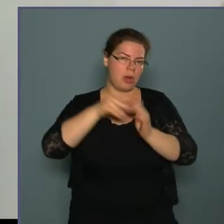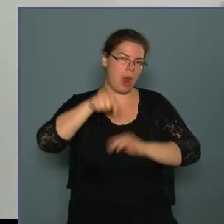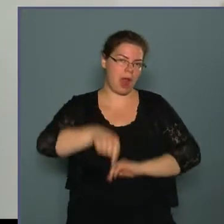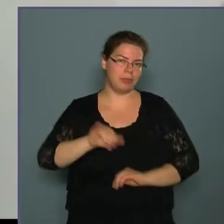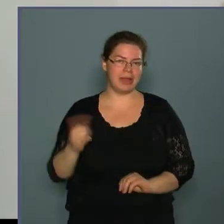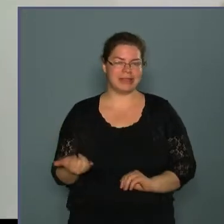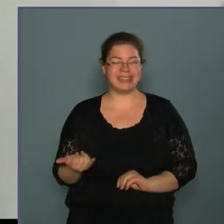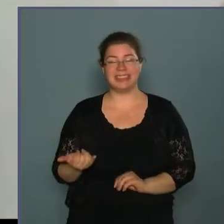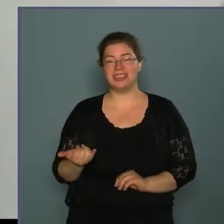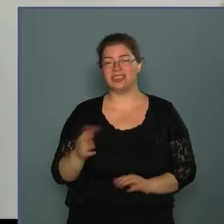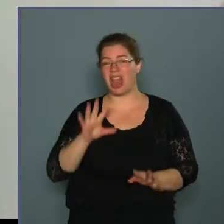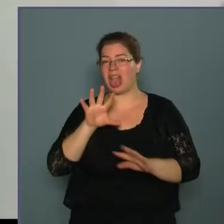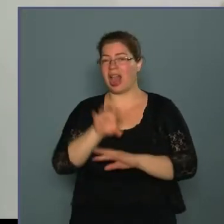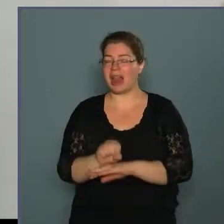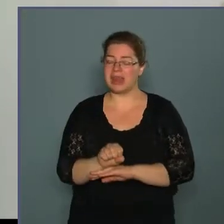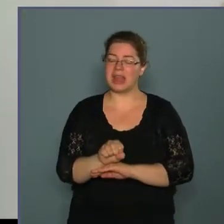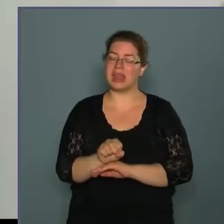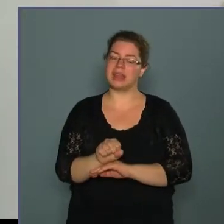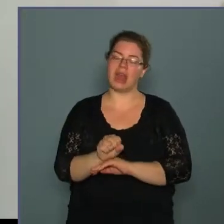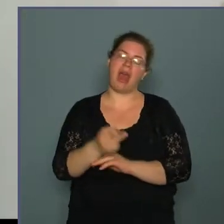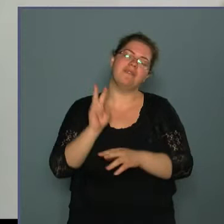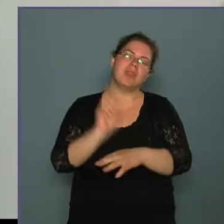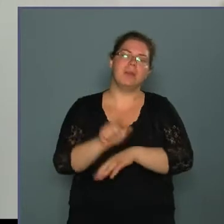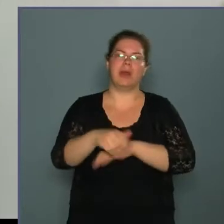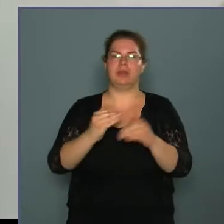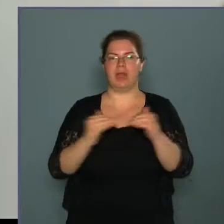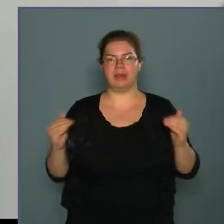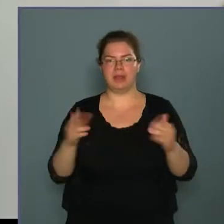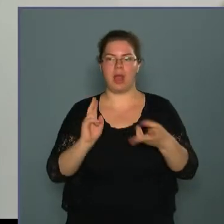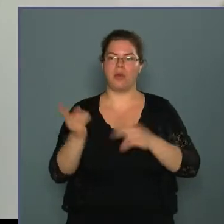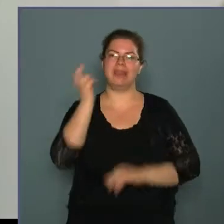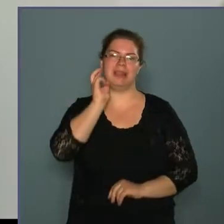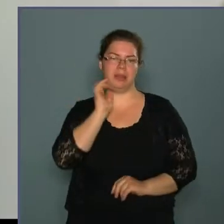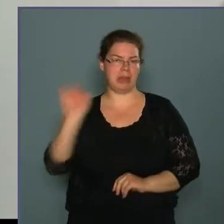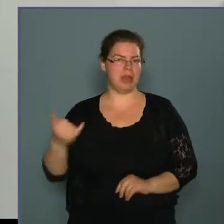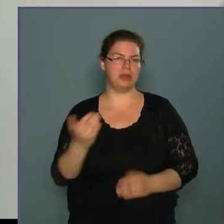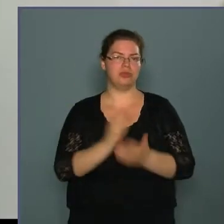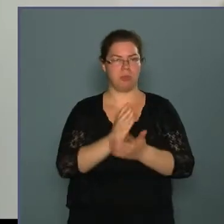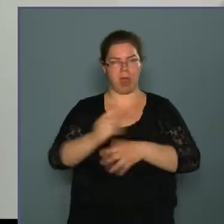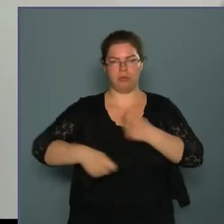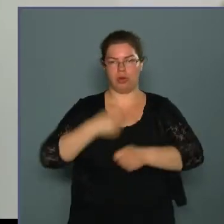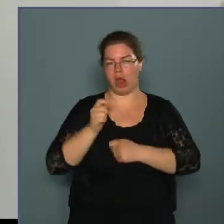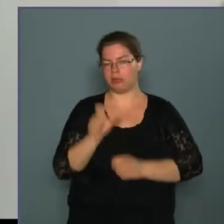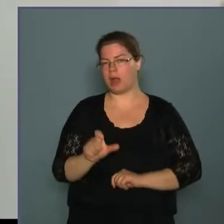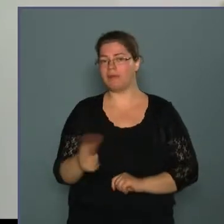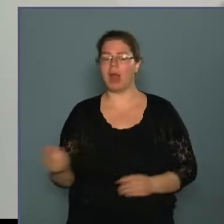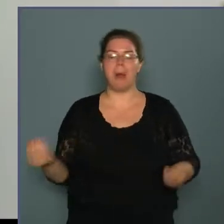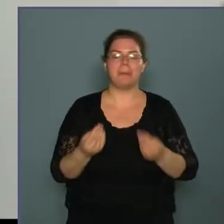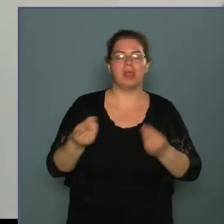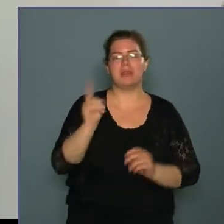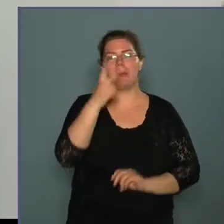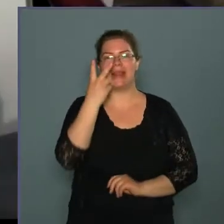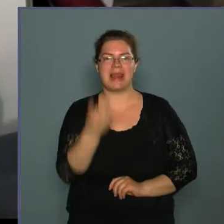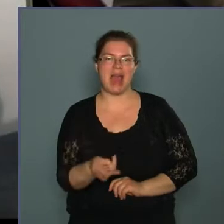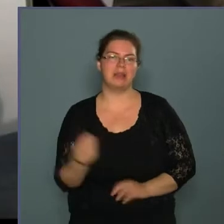is elérte a figyelemnek azt a szintjét, hogy intézményesen is foglalkoznak vele. Mi az, amit